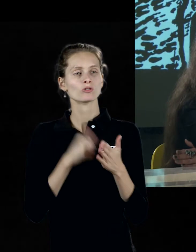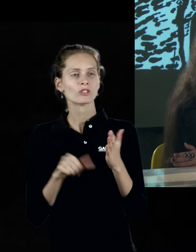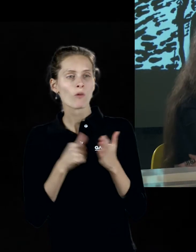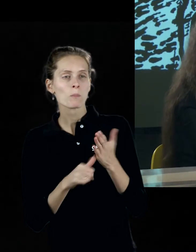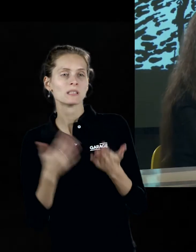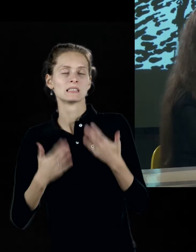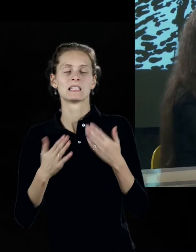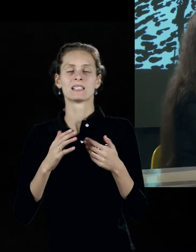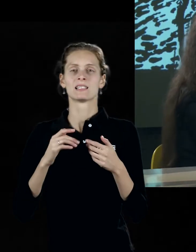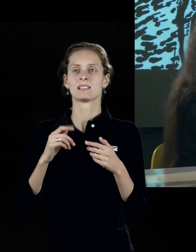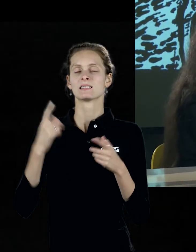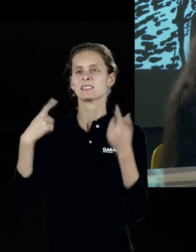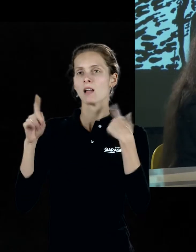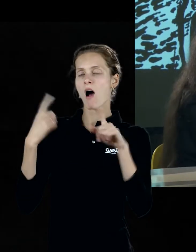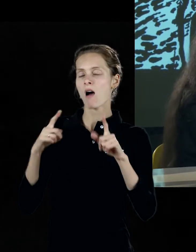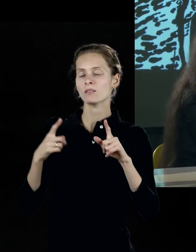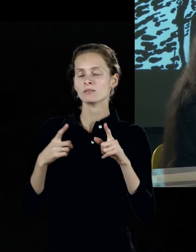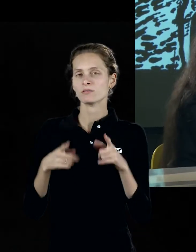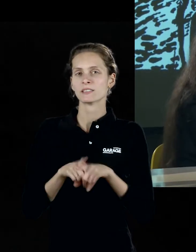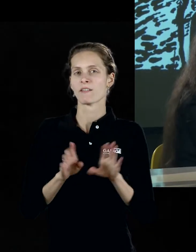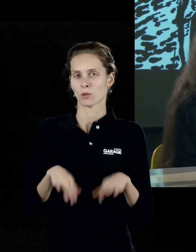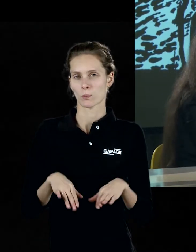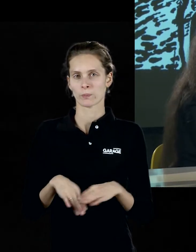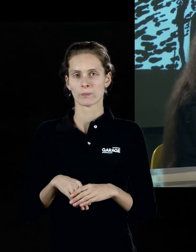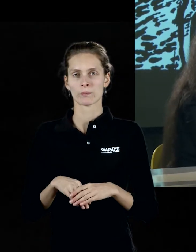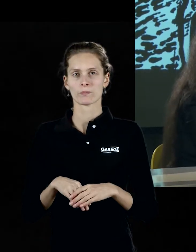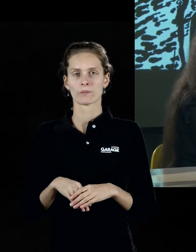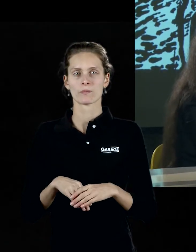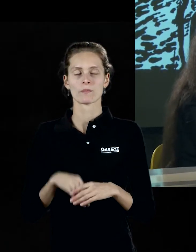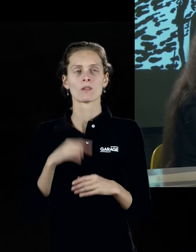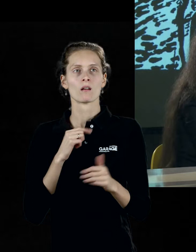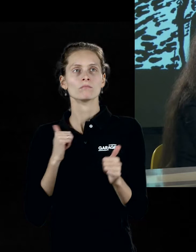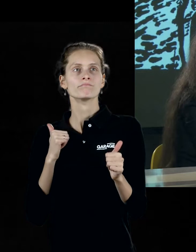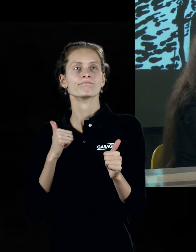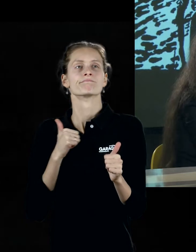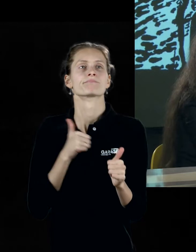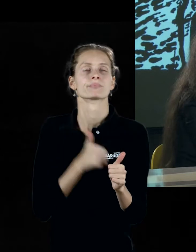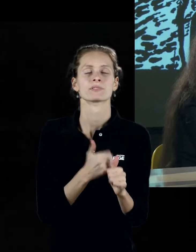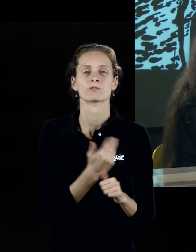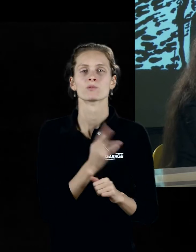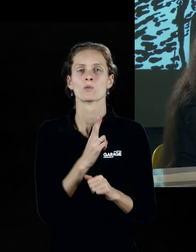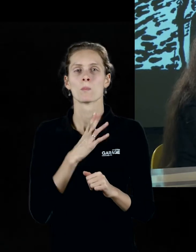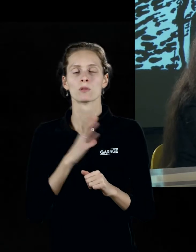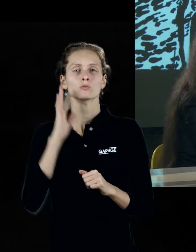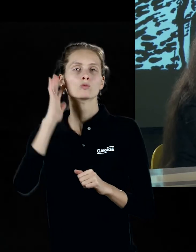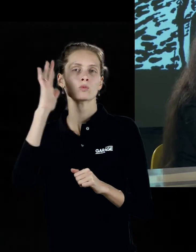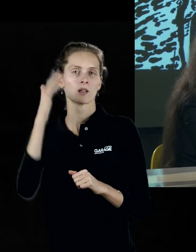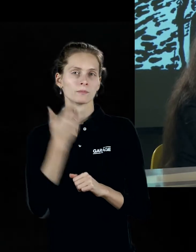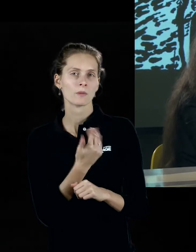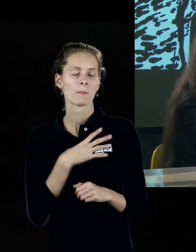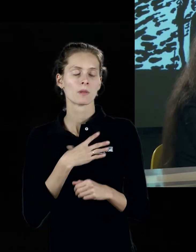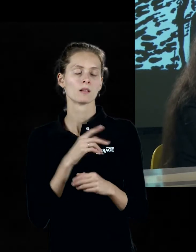это архитектура или дизайн. Художник, который считали своим предшественником сюрреалисты, потому что он практиковал